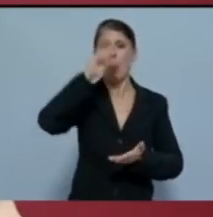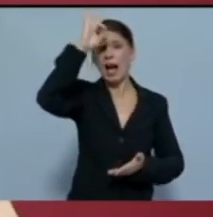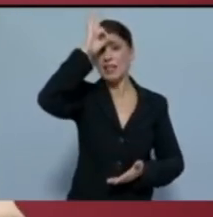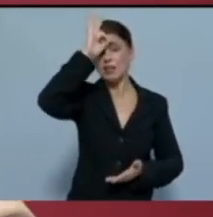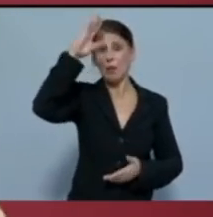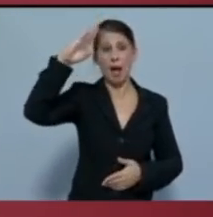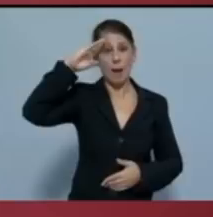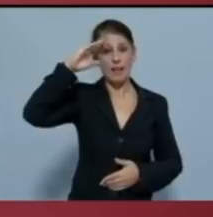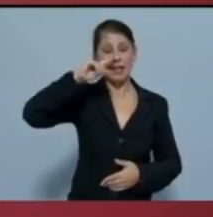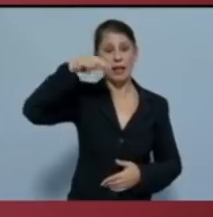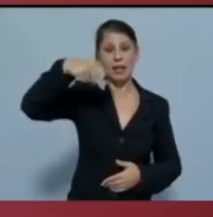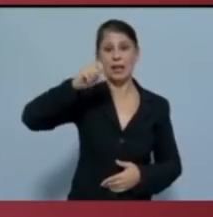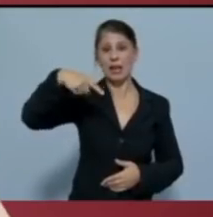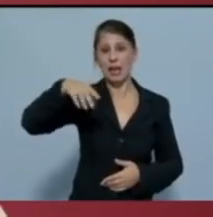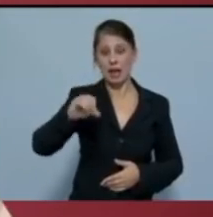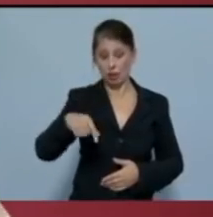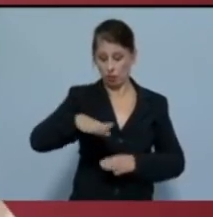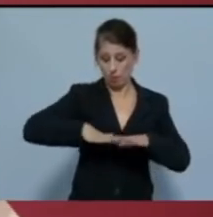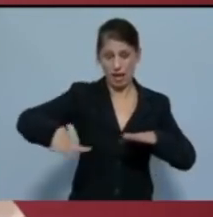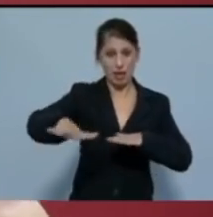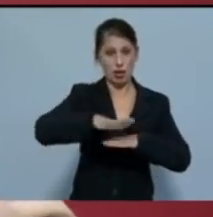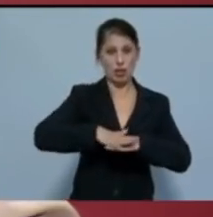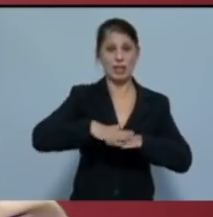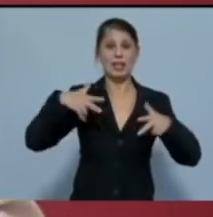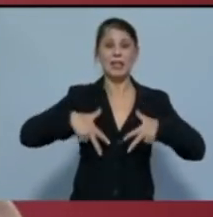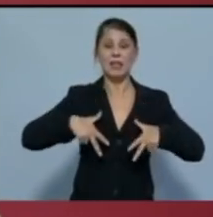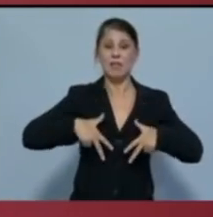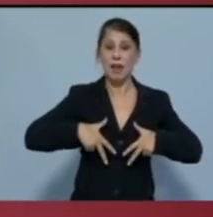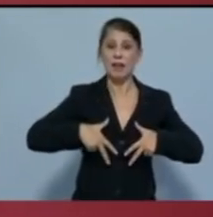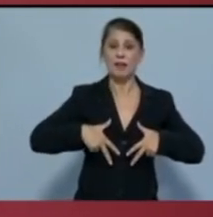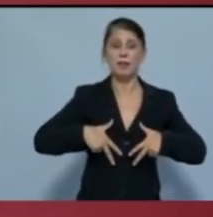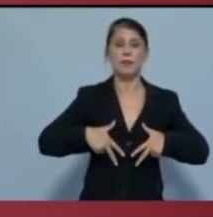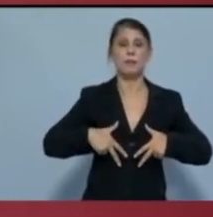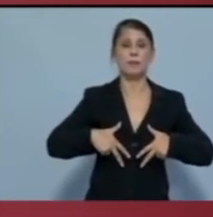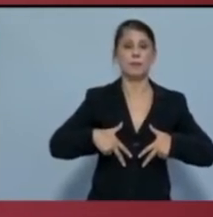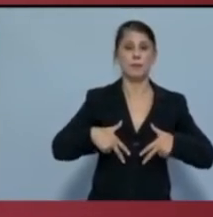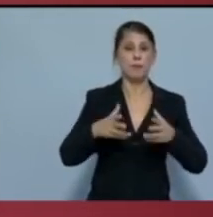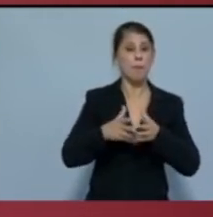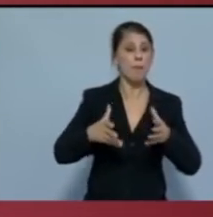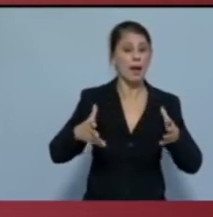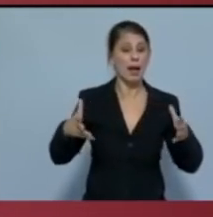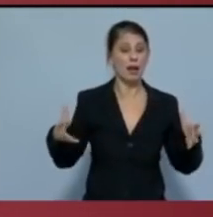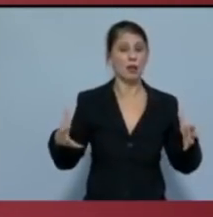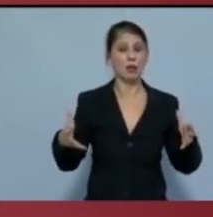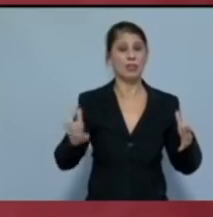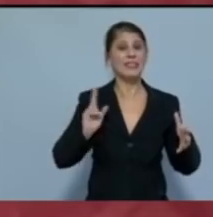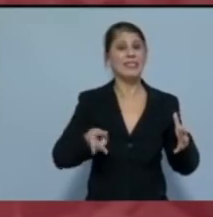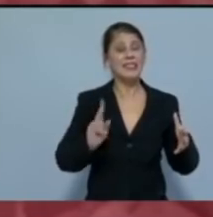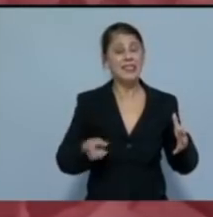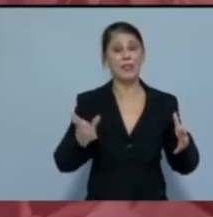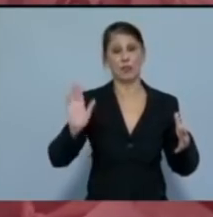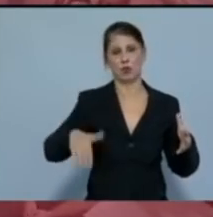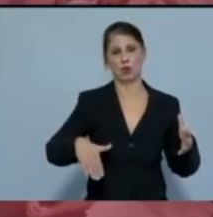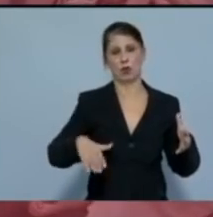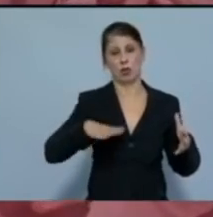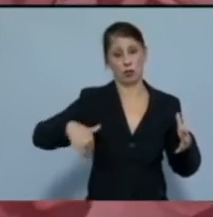Αμερικάνων και του ΝΑΤΟ στην περιοχή, η κυβέρνηση και το κράτος μεγαλώνουν οι κίνδυνοι τελικά για